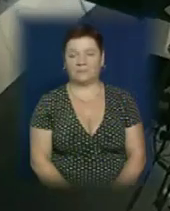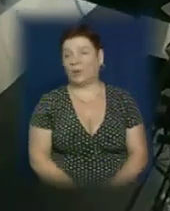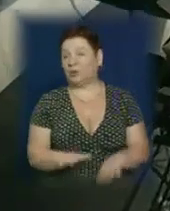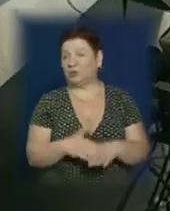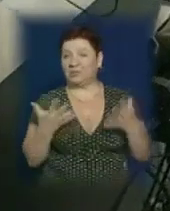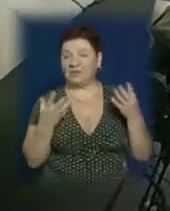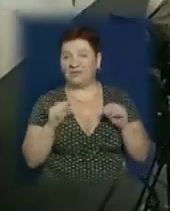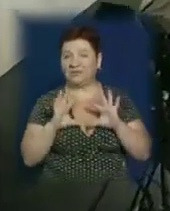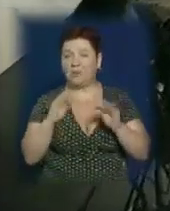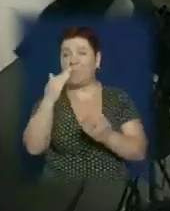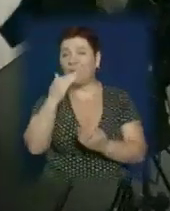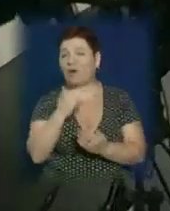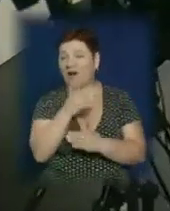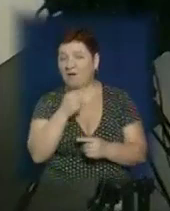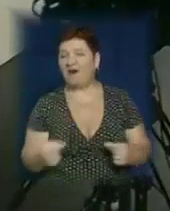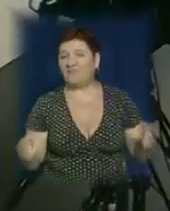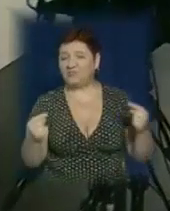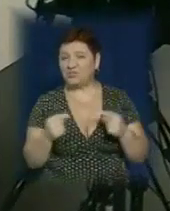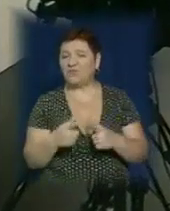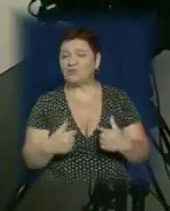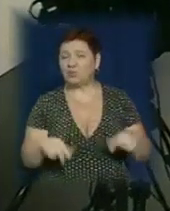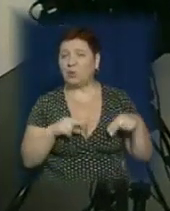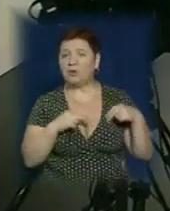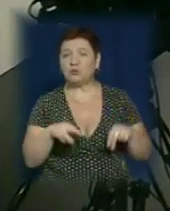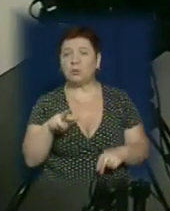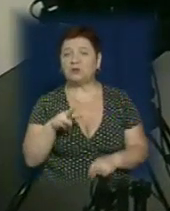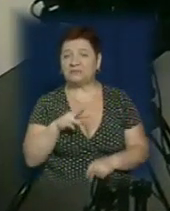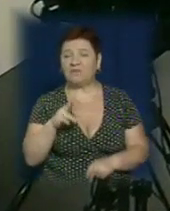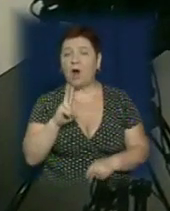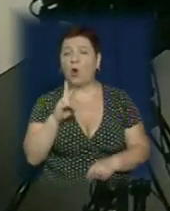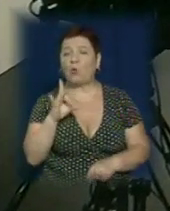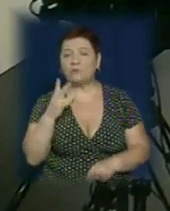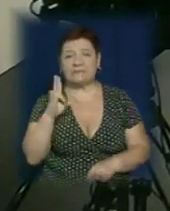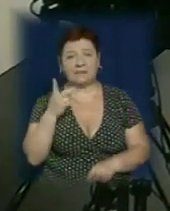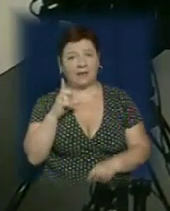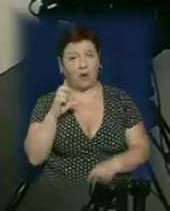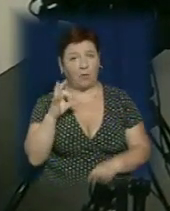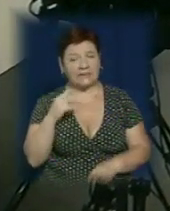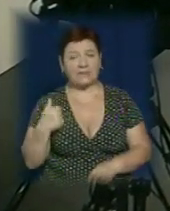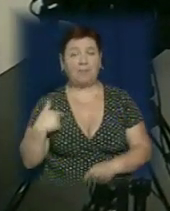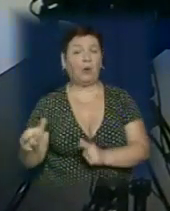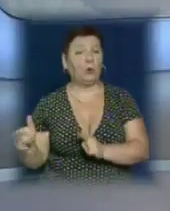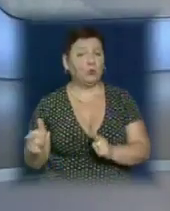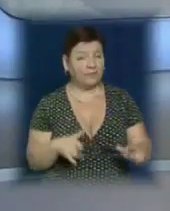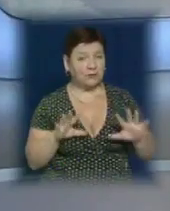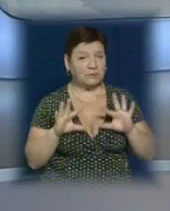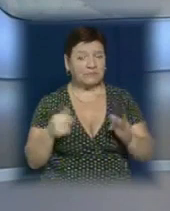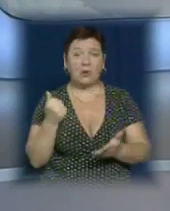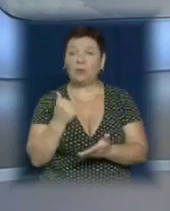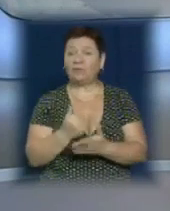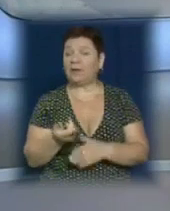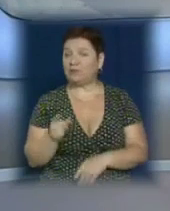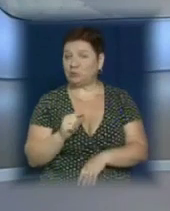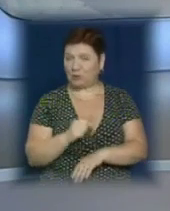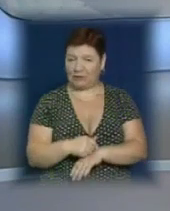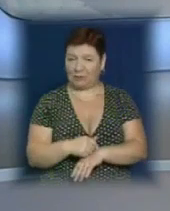Добрий день, в ефірі інформаційна програма «Вчасно». В студії для вас працюють Мирослава Куруц та Наталія Булеця. вже готові розповісти про головне на цю годину.